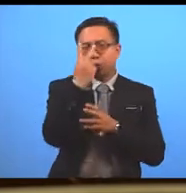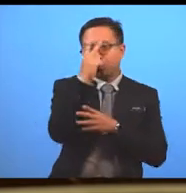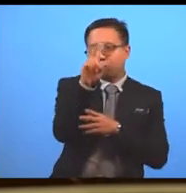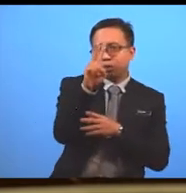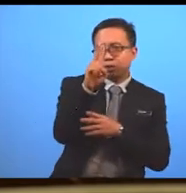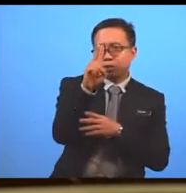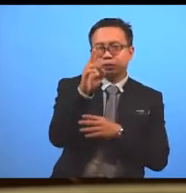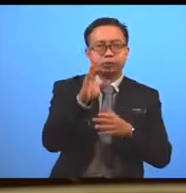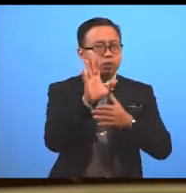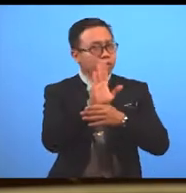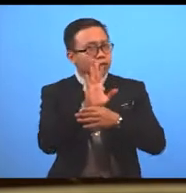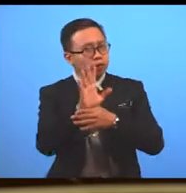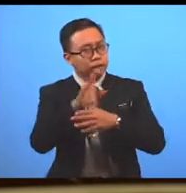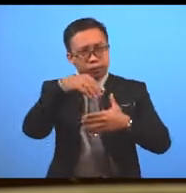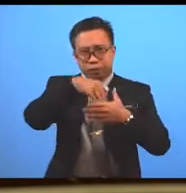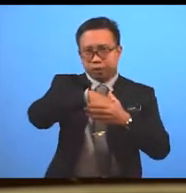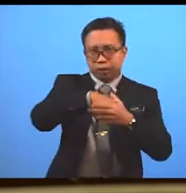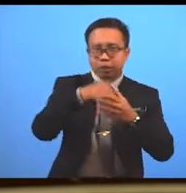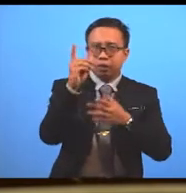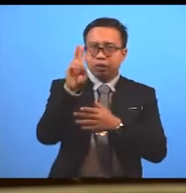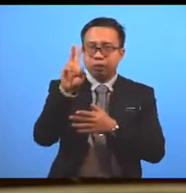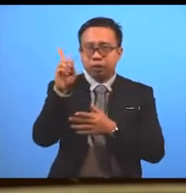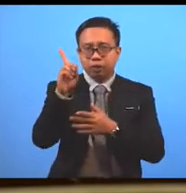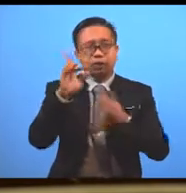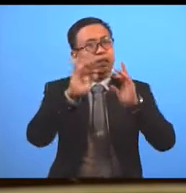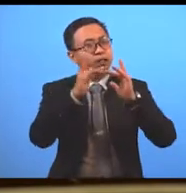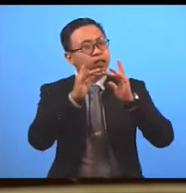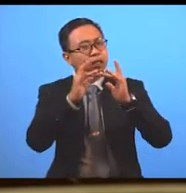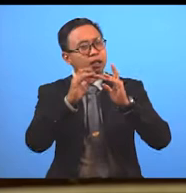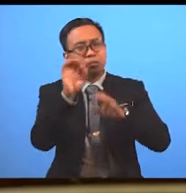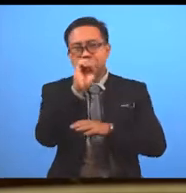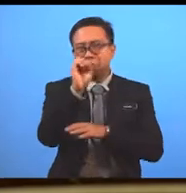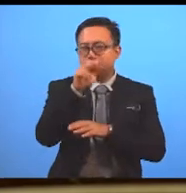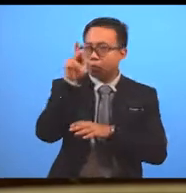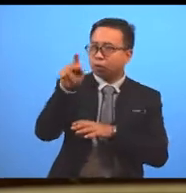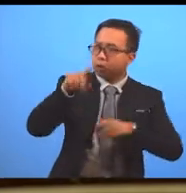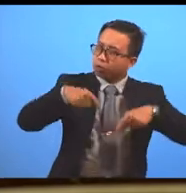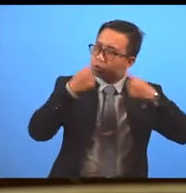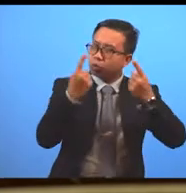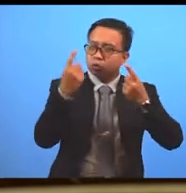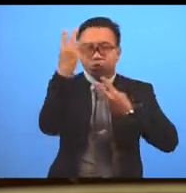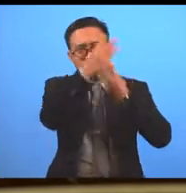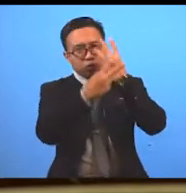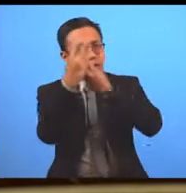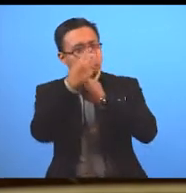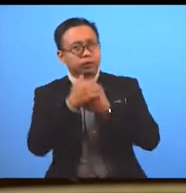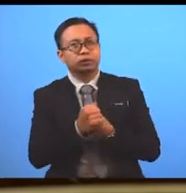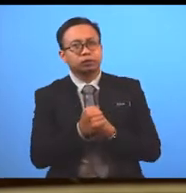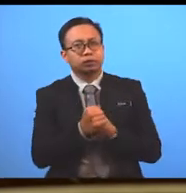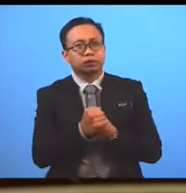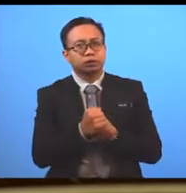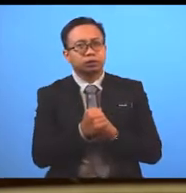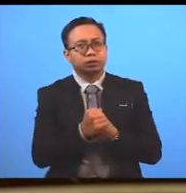the film on DVD or internet later on There's no point in going to the cinema It's our